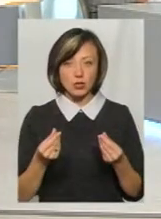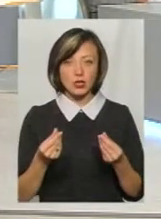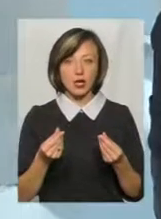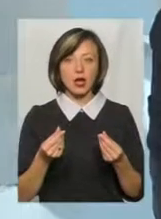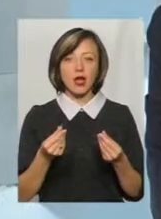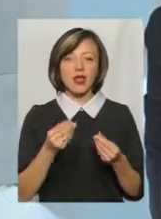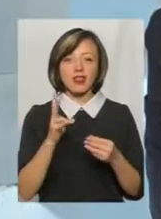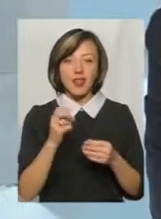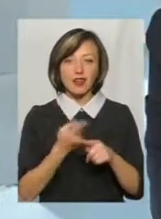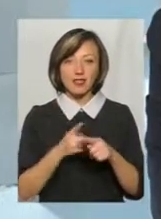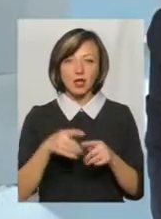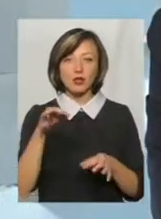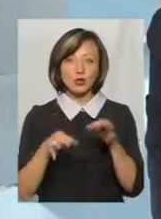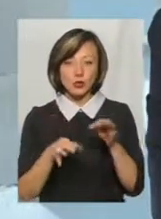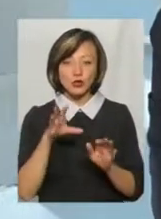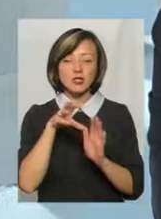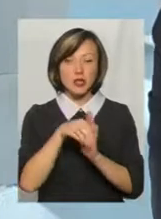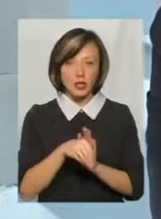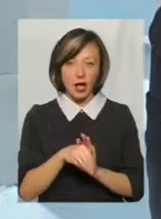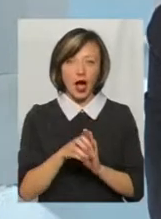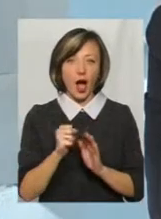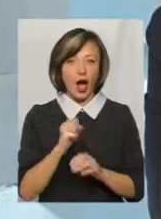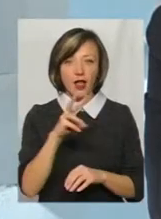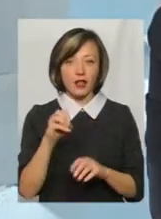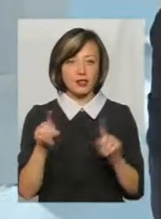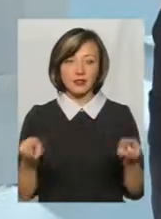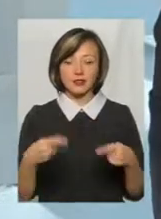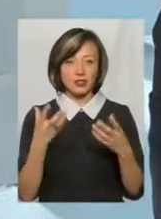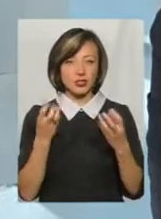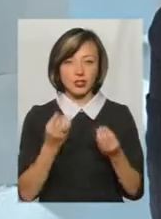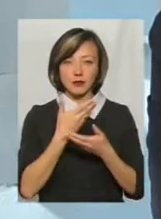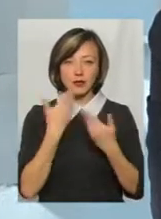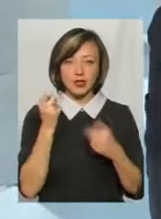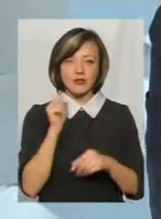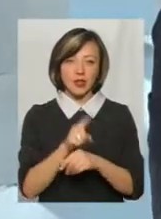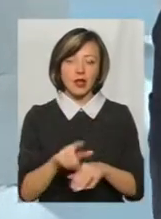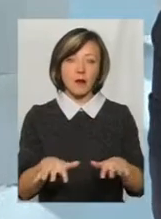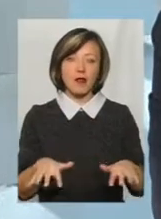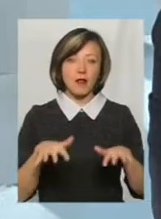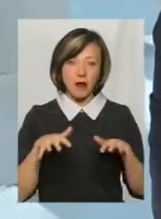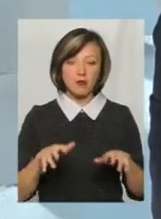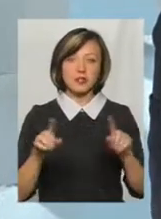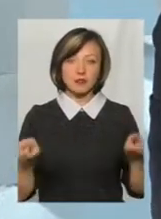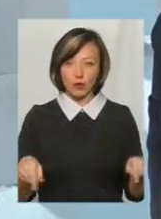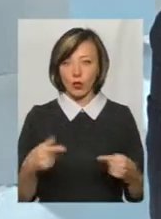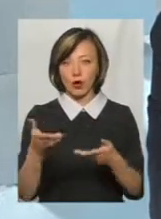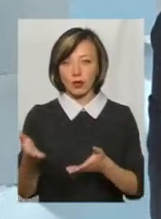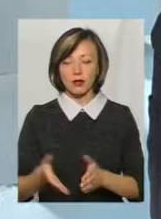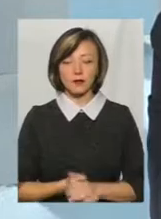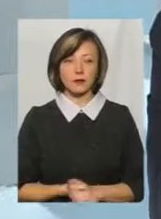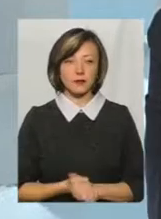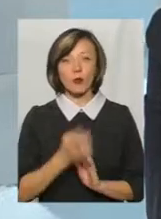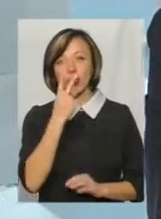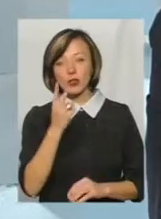Антикорупційний суд закладаються. А він ще не створений. А вже завдання парламенту. Створити його. Ну,